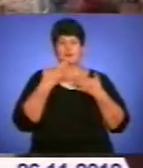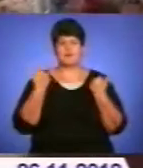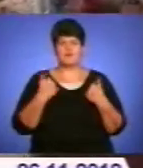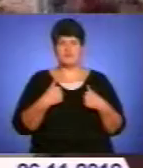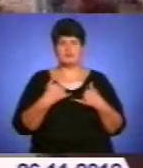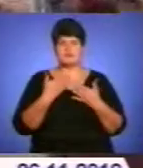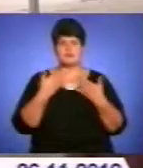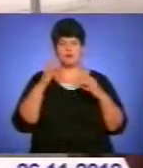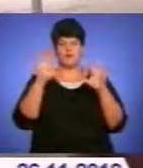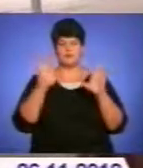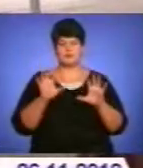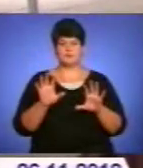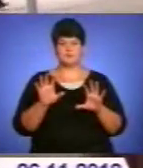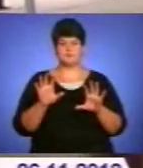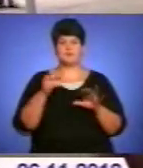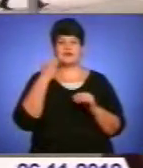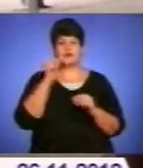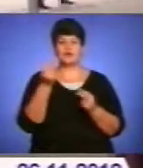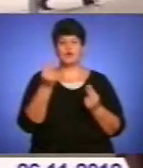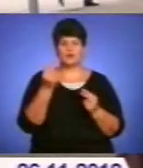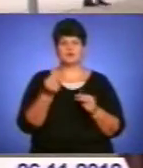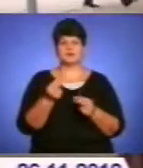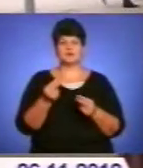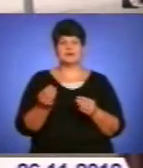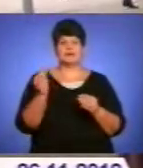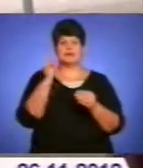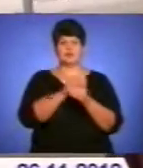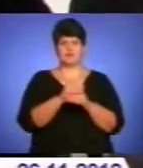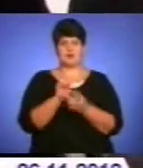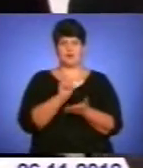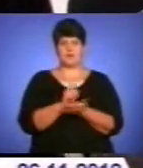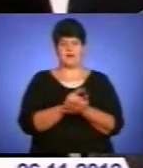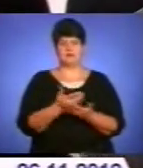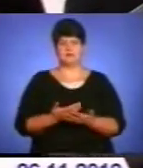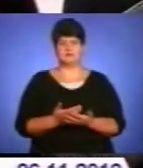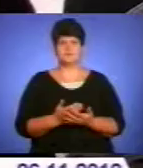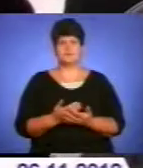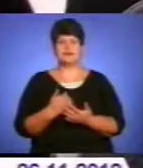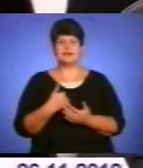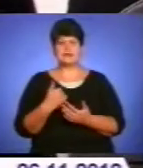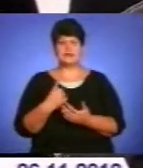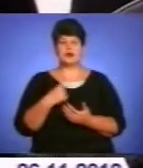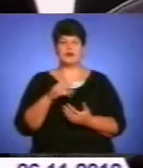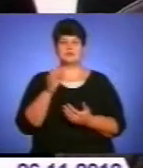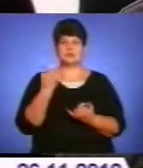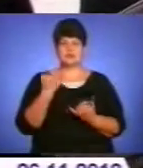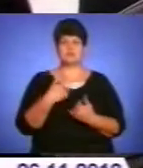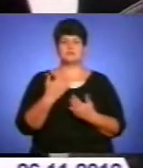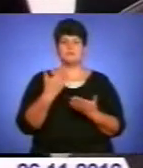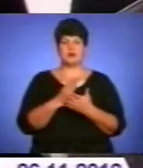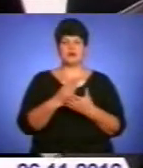такого немає закону. Краше б ті гроші дораховували до пенсії. Зараз я маю білет,